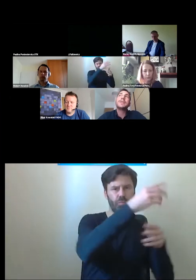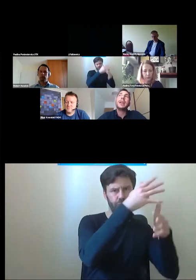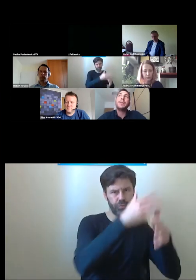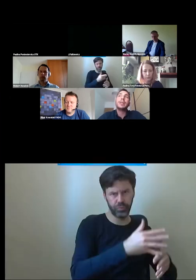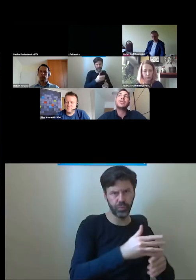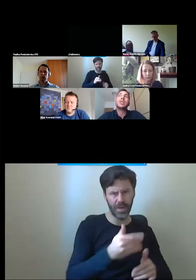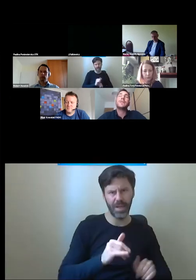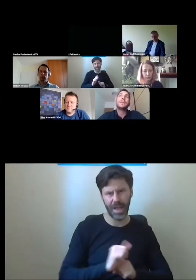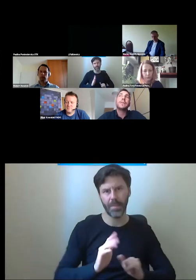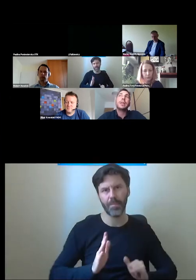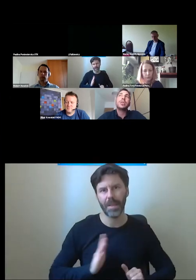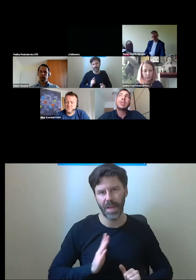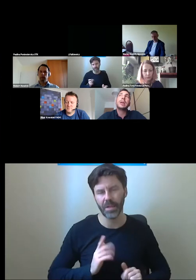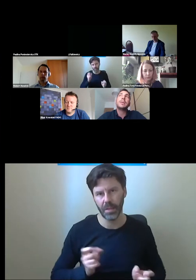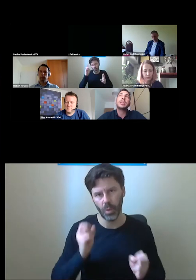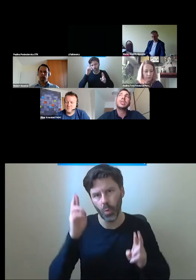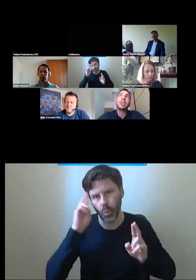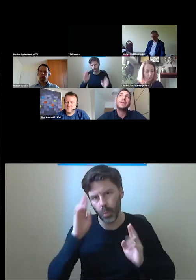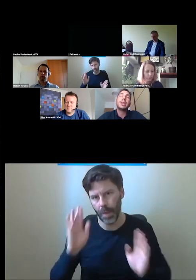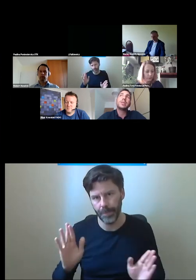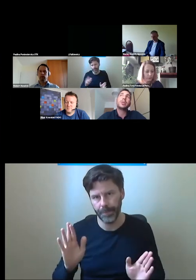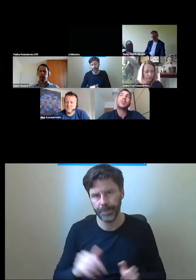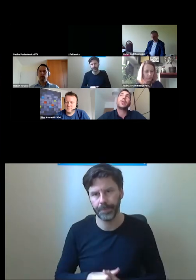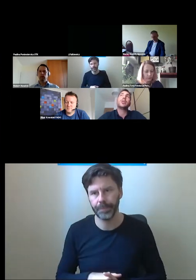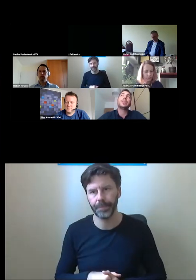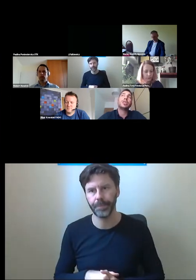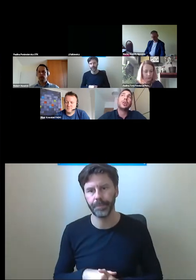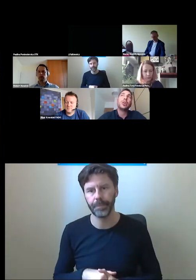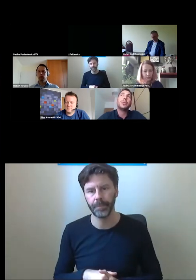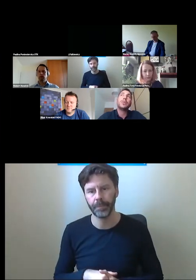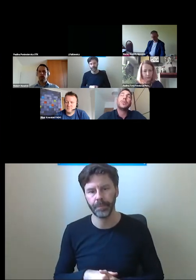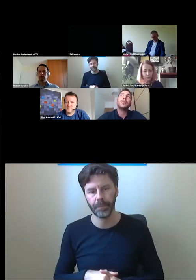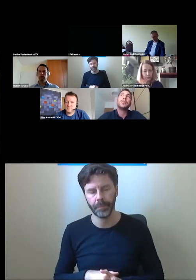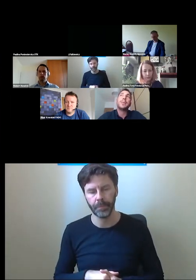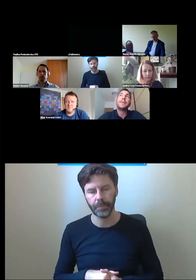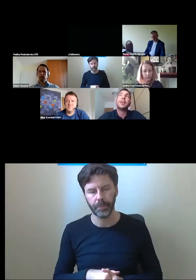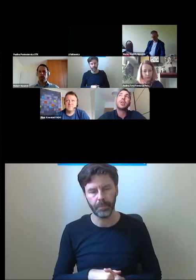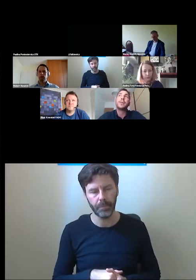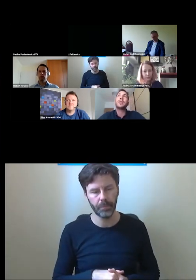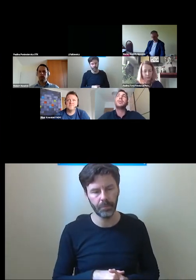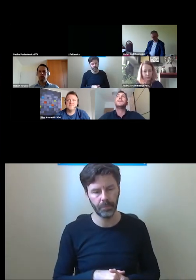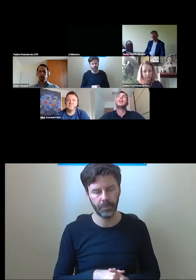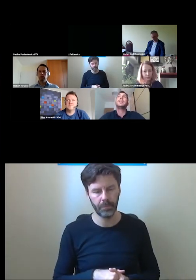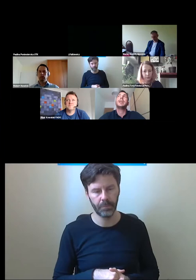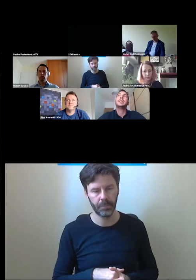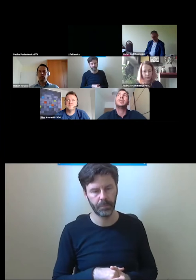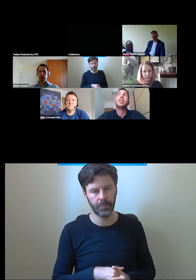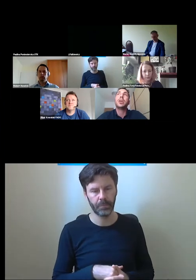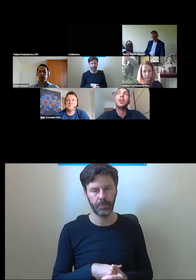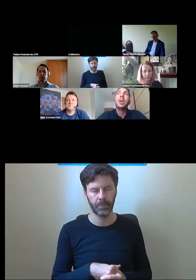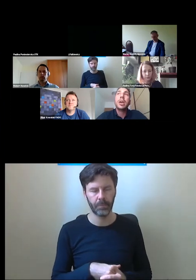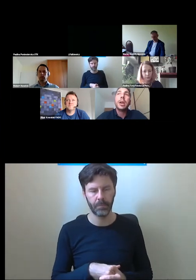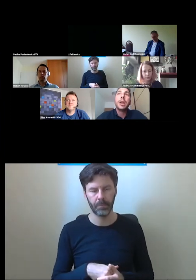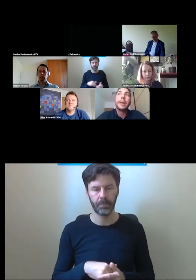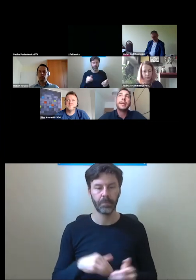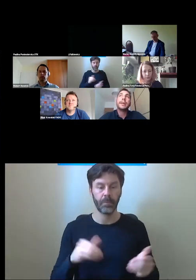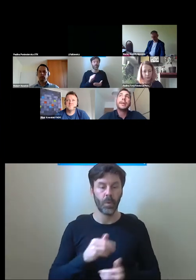Jesteśmy w stanie bardzo często te różnice przestrzeni w taki sposób pokonać, czy to zapewniając odpowiednią niweletę jezdni, czy